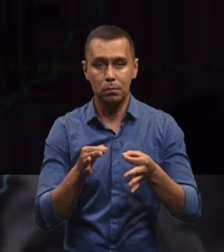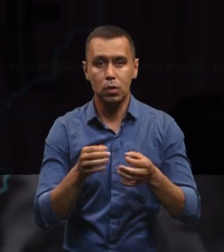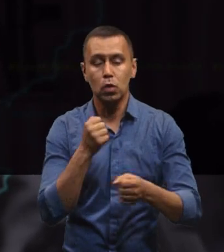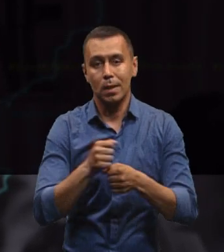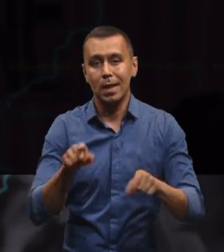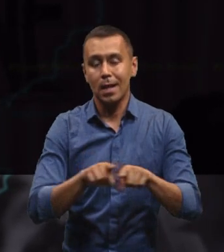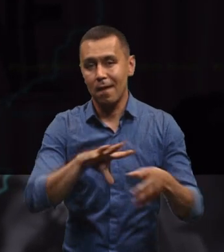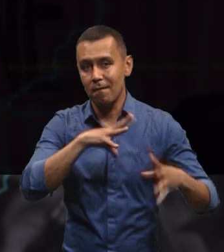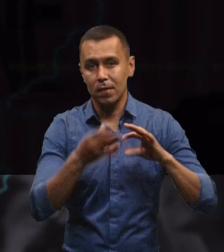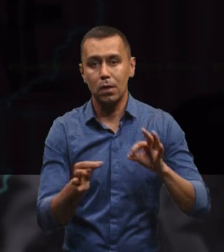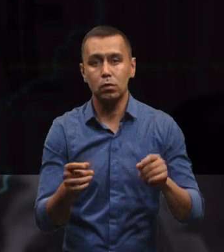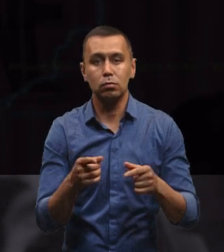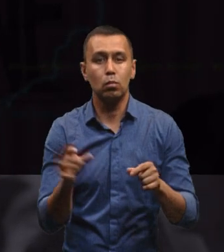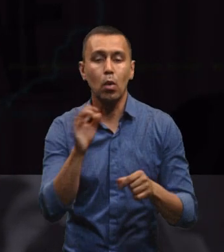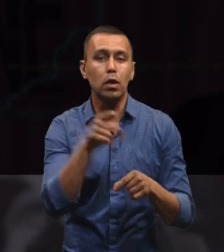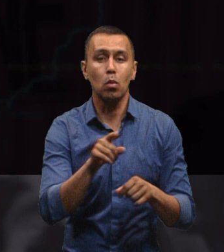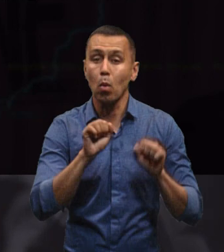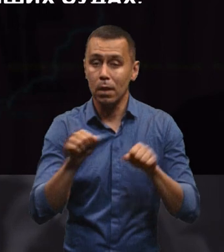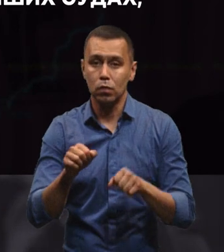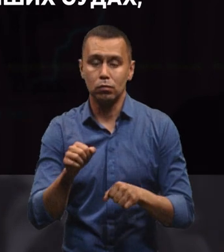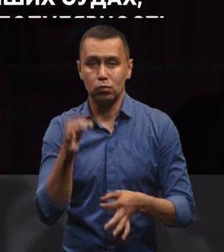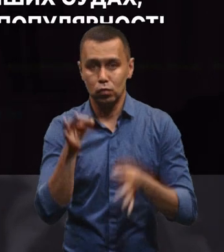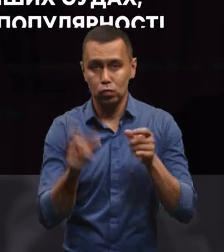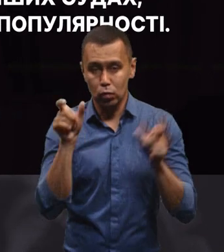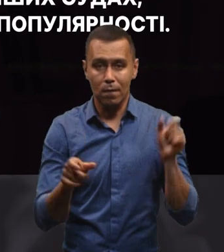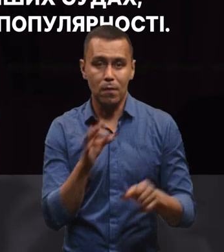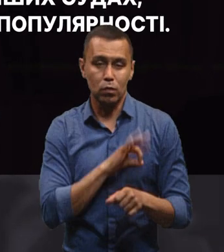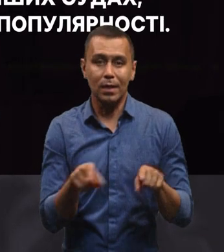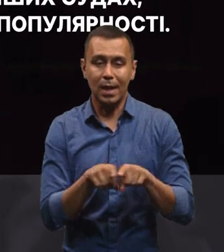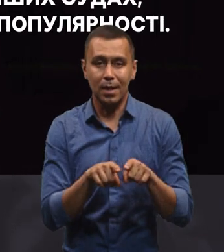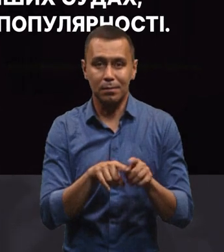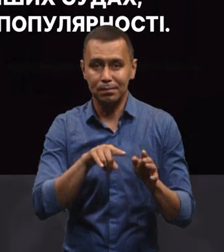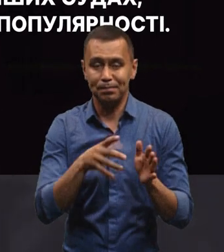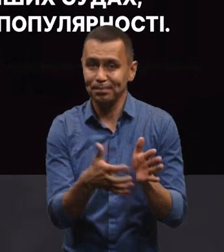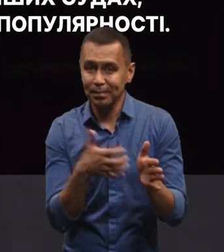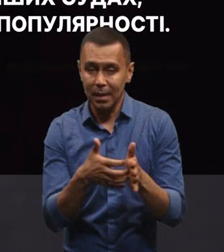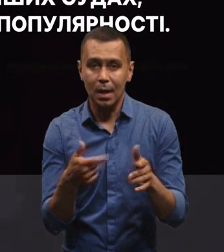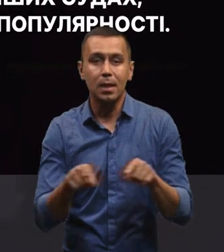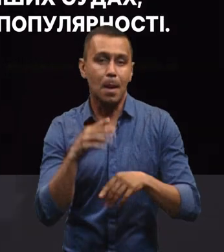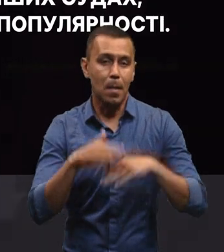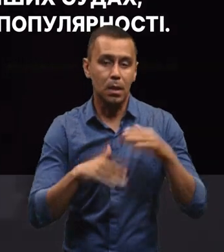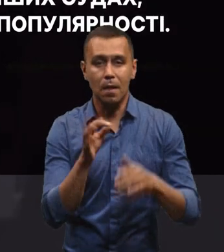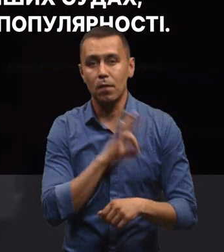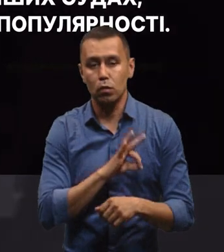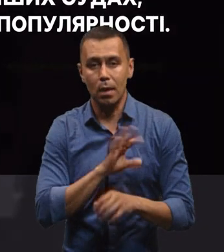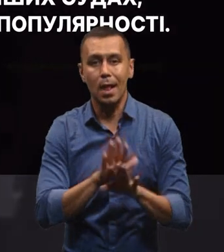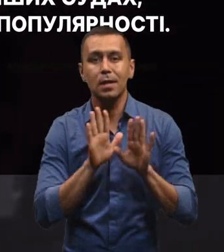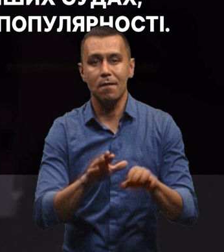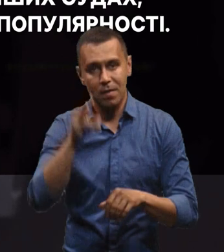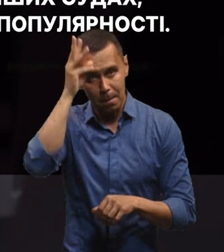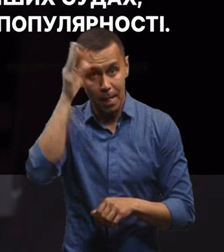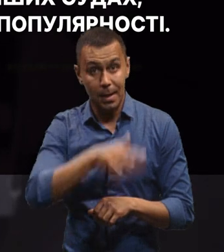висновок щодо того, чи можливо суддям використовувати ось такі лазівки. Тому що така практика використовується не лише в